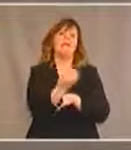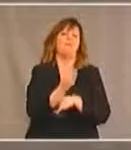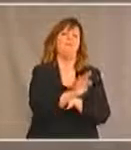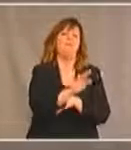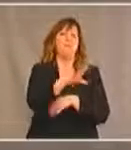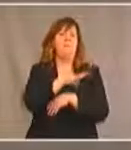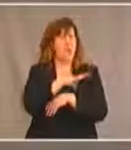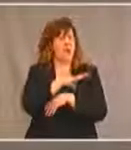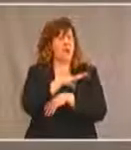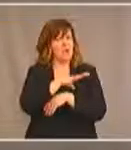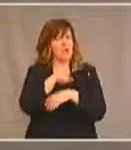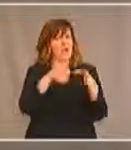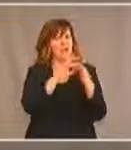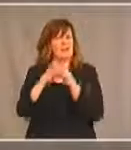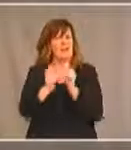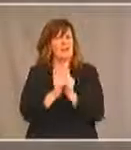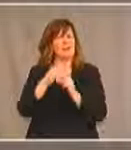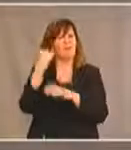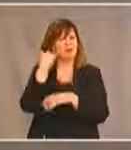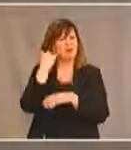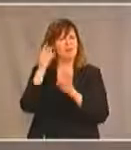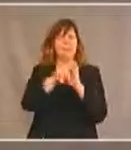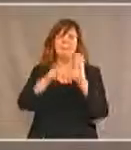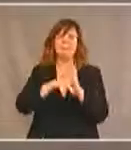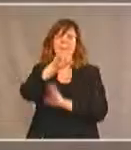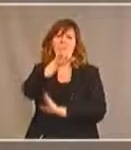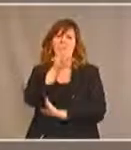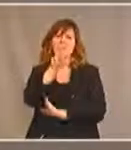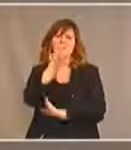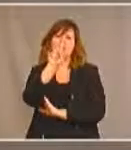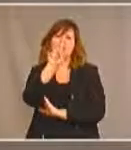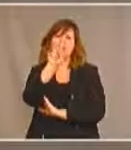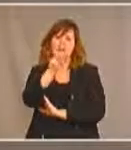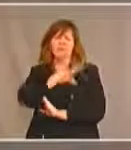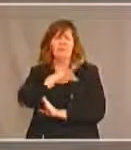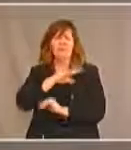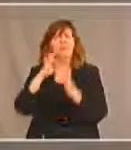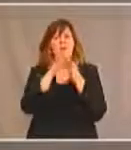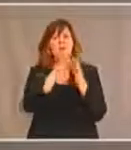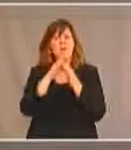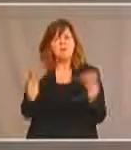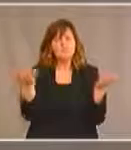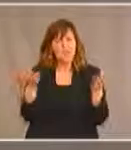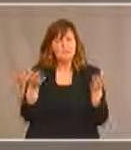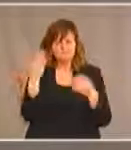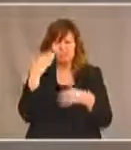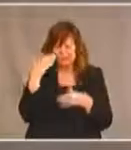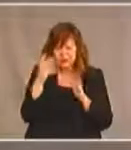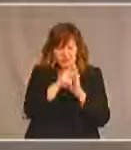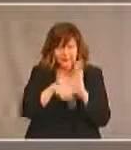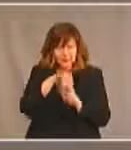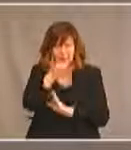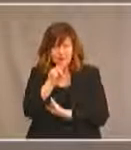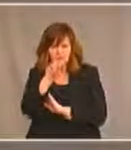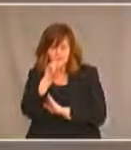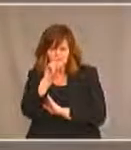ici avec le principe de Jordan. Le principe de Jordan est un principe qui repose sur l